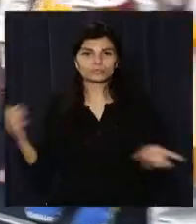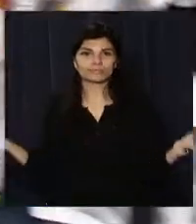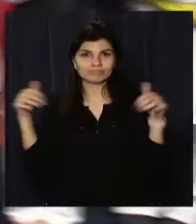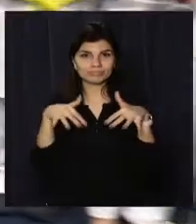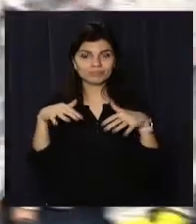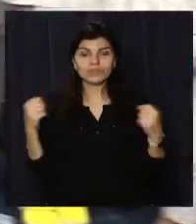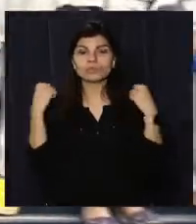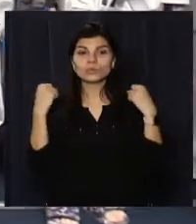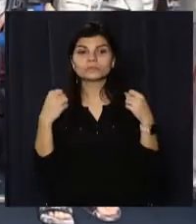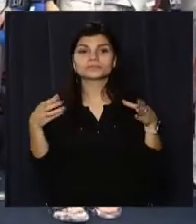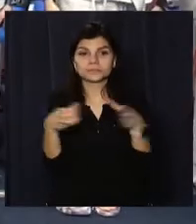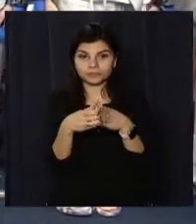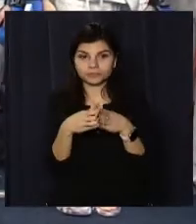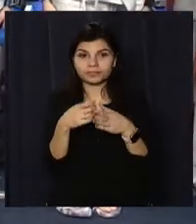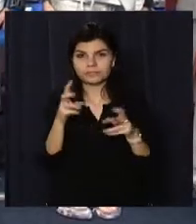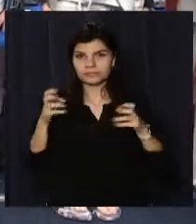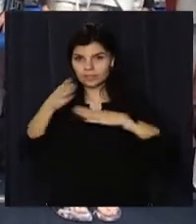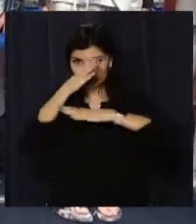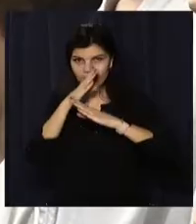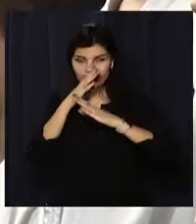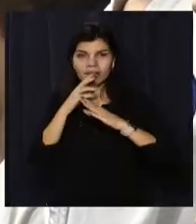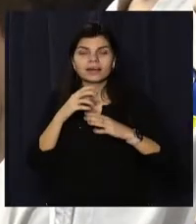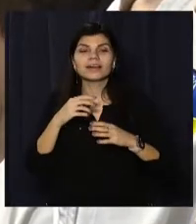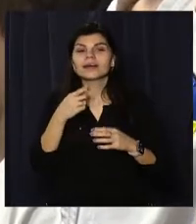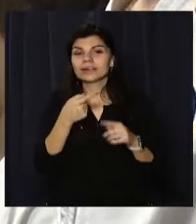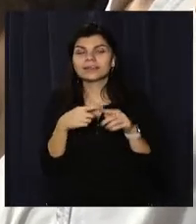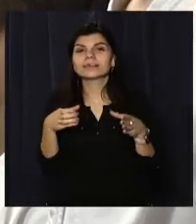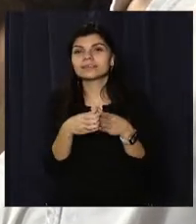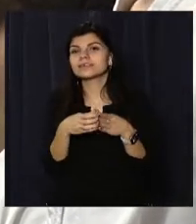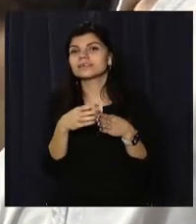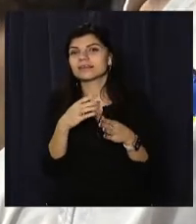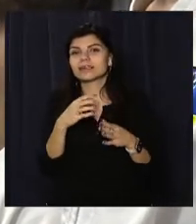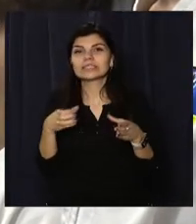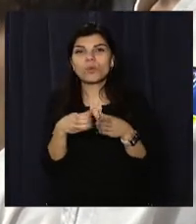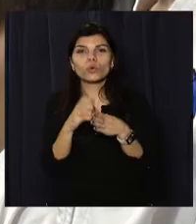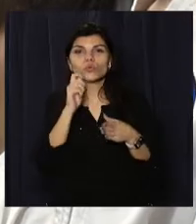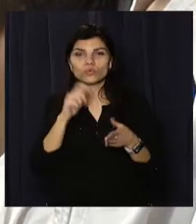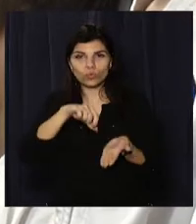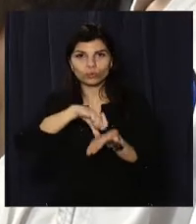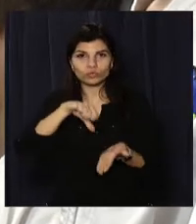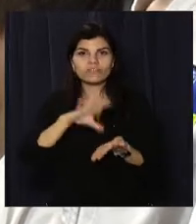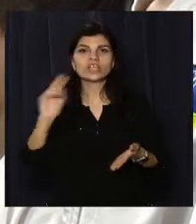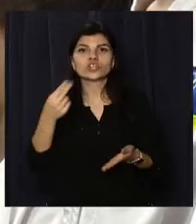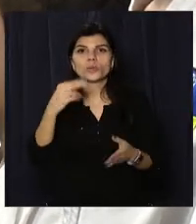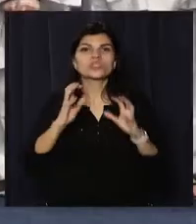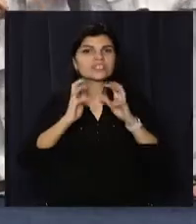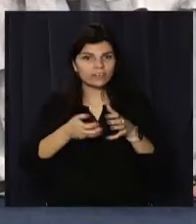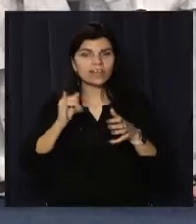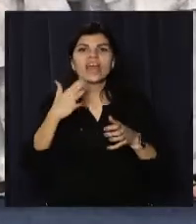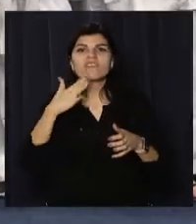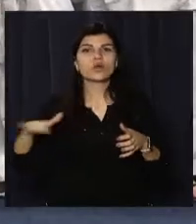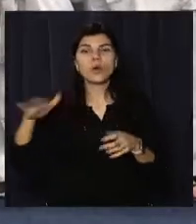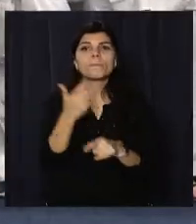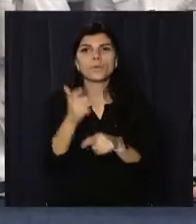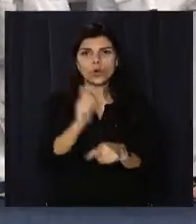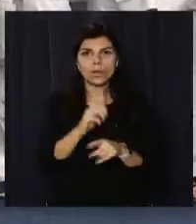Спортсмени Української конфедерації з карате WKC у складі Національної збірної України беруть участь в чемпіонатах світу та Європи